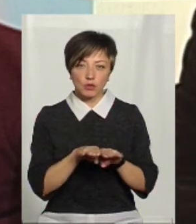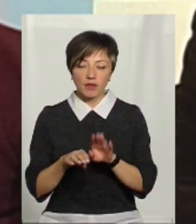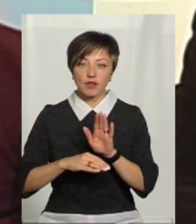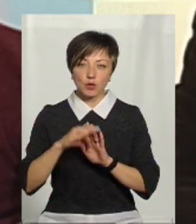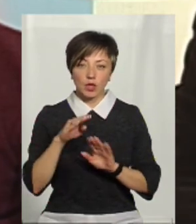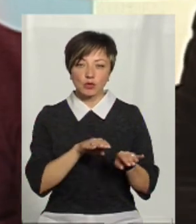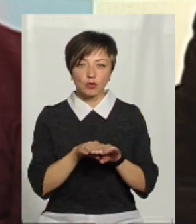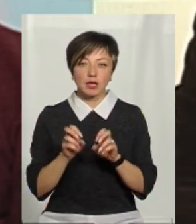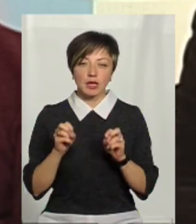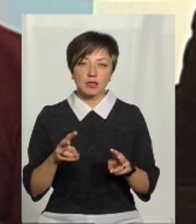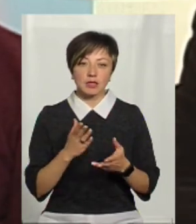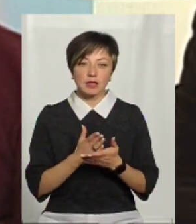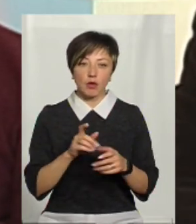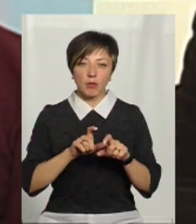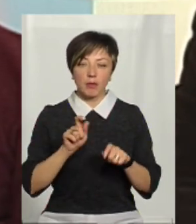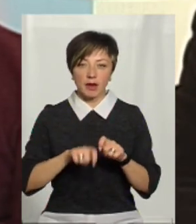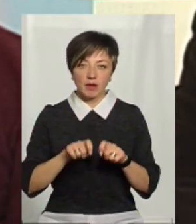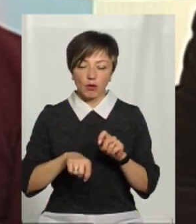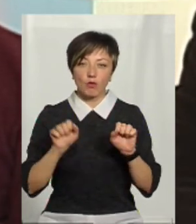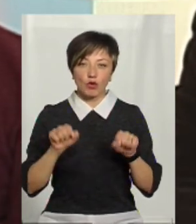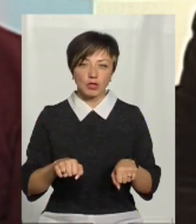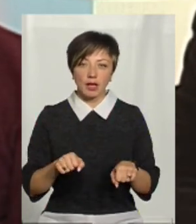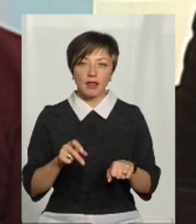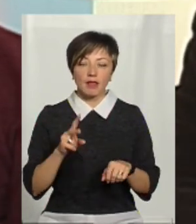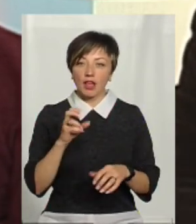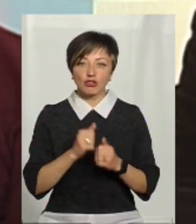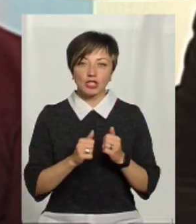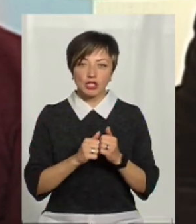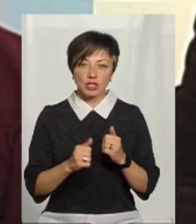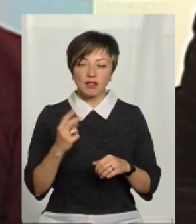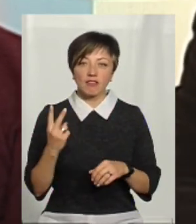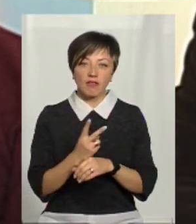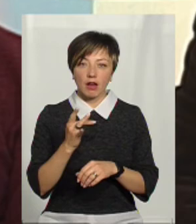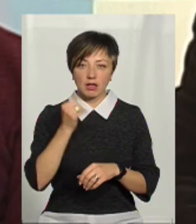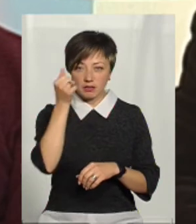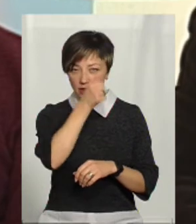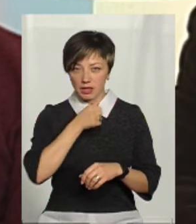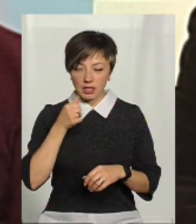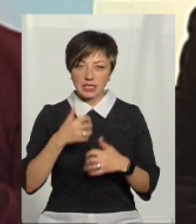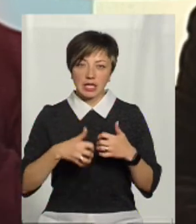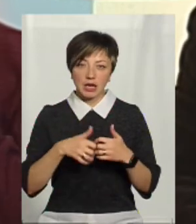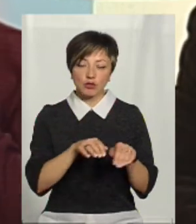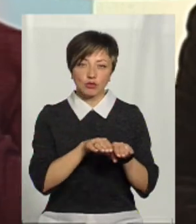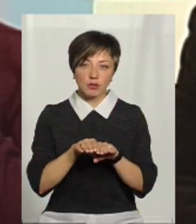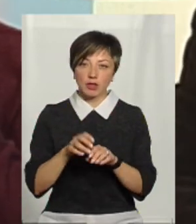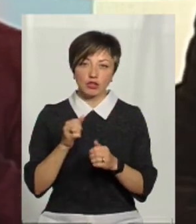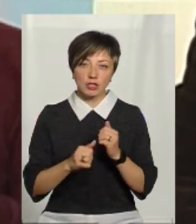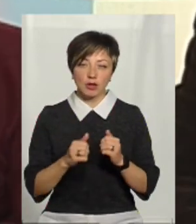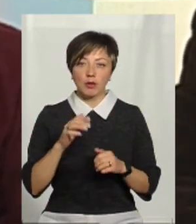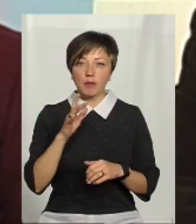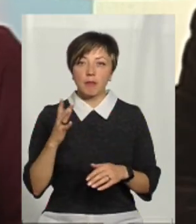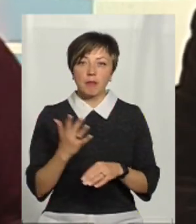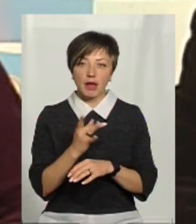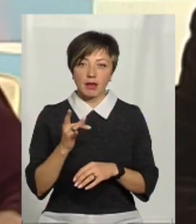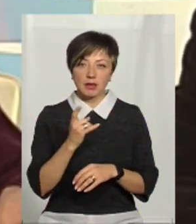Високий ступень ризику об'єкти перевіряються можуть перевірятися не частіше, ніж два рази в рік Середні ступені не частіше, ніж